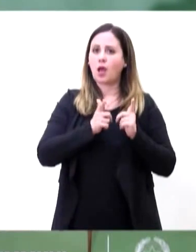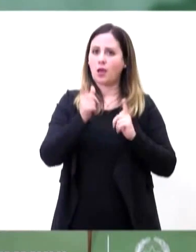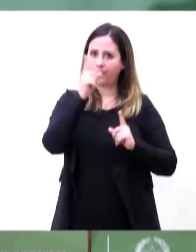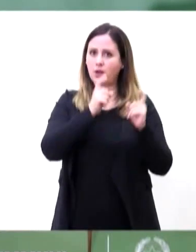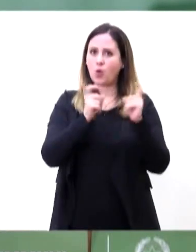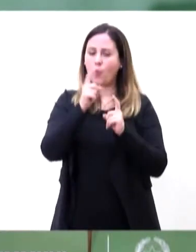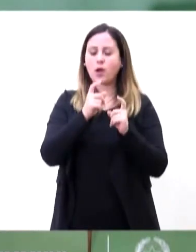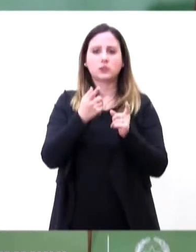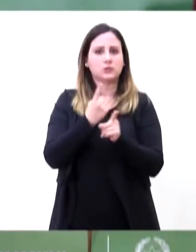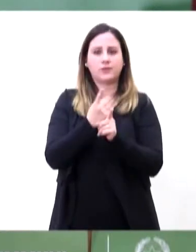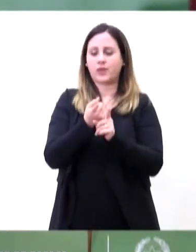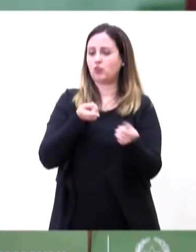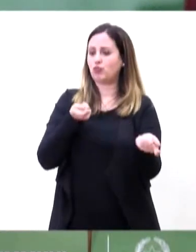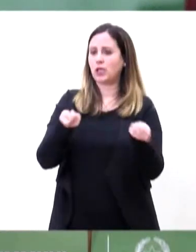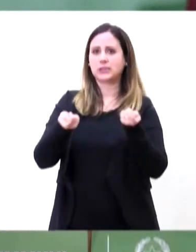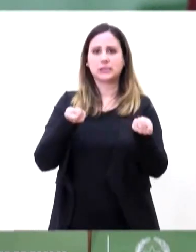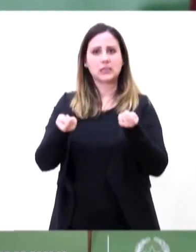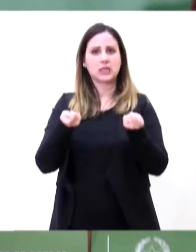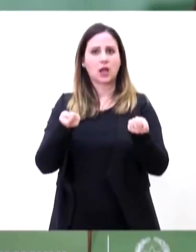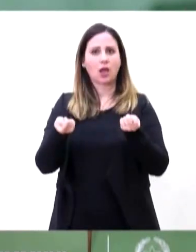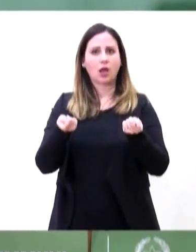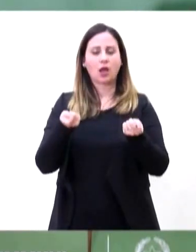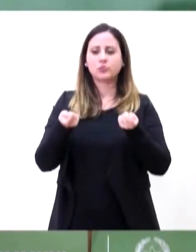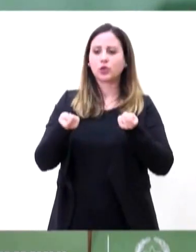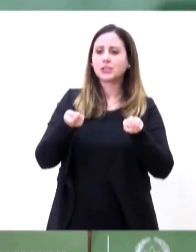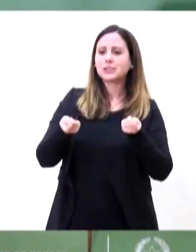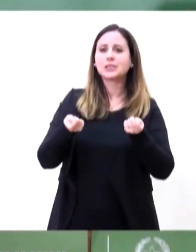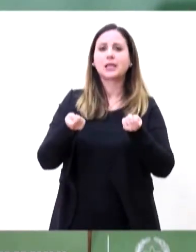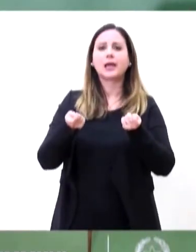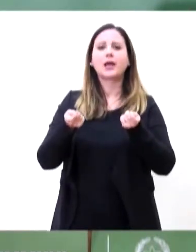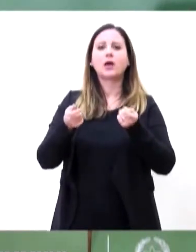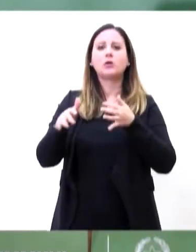e quindi va gestito anche in cooperazione con tutti i servizi sanitari regionali vicini.